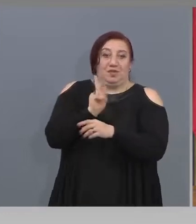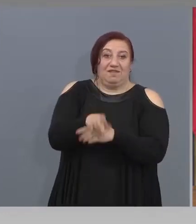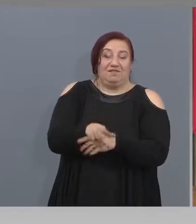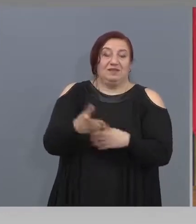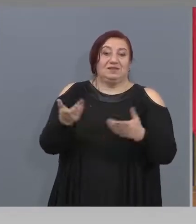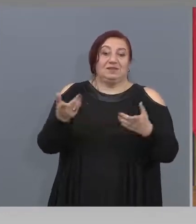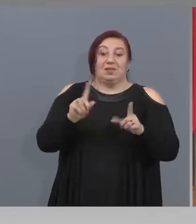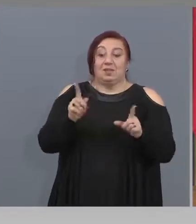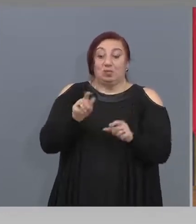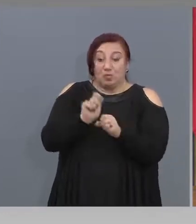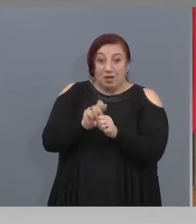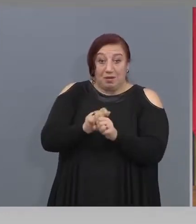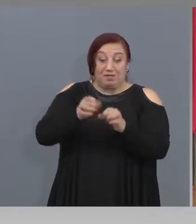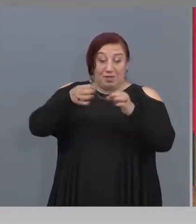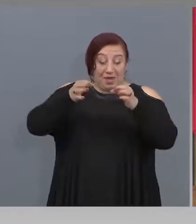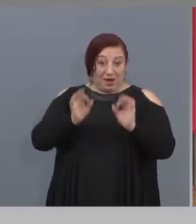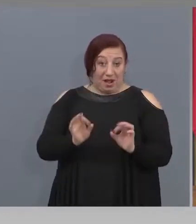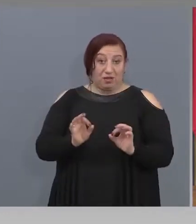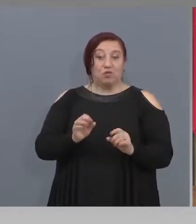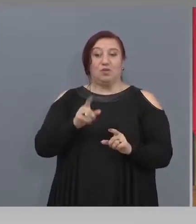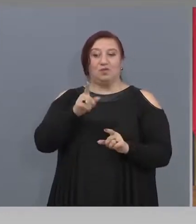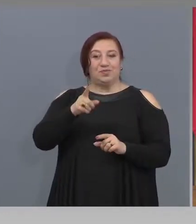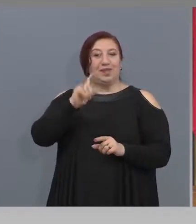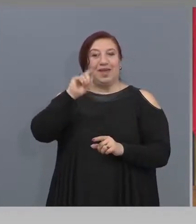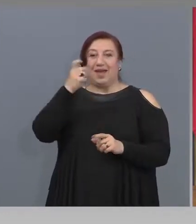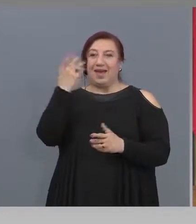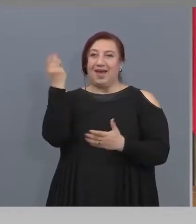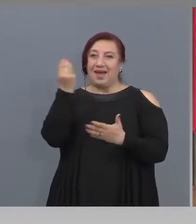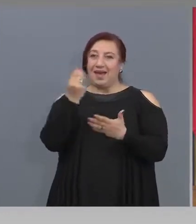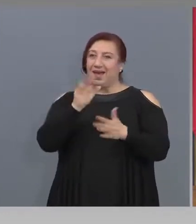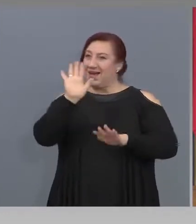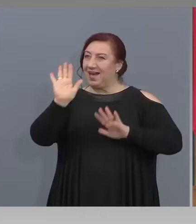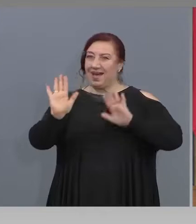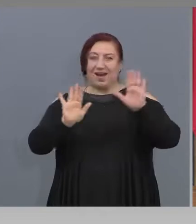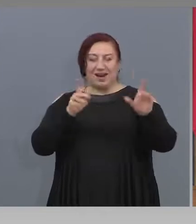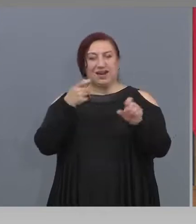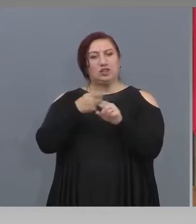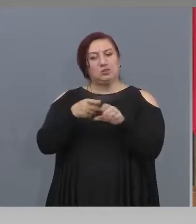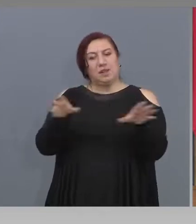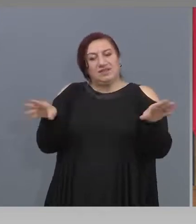случване. А иначе галерията ще прави проекти и с